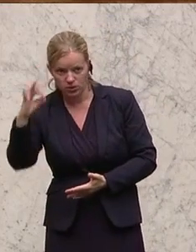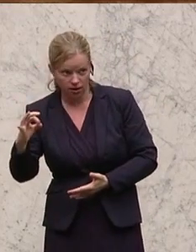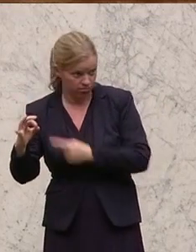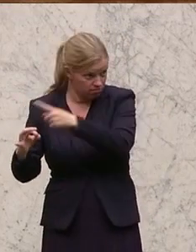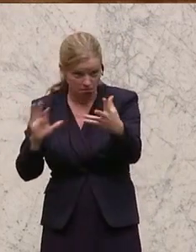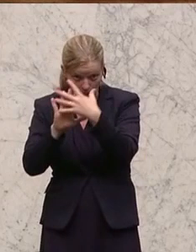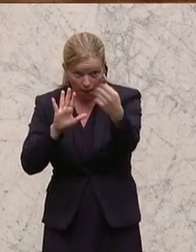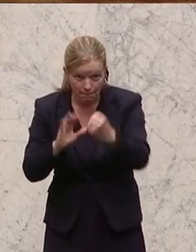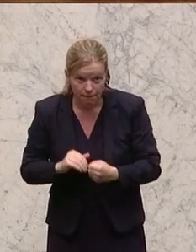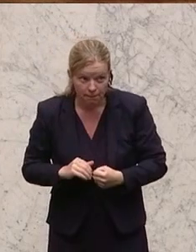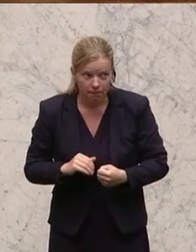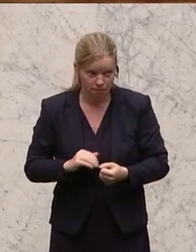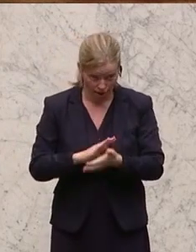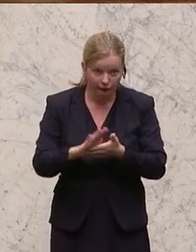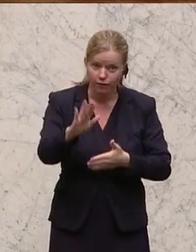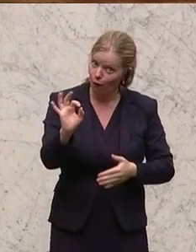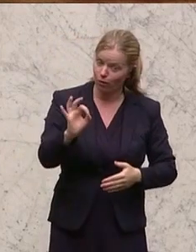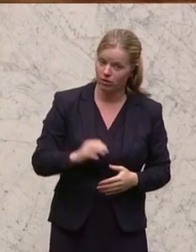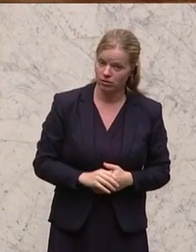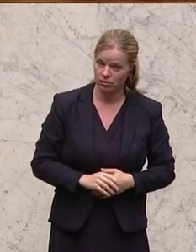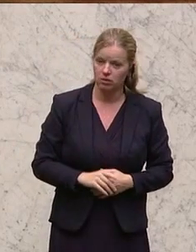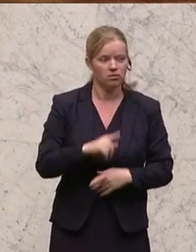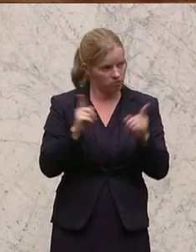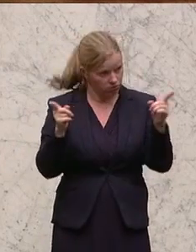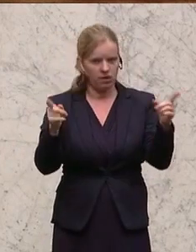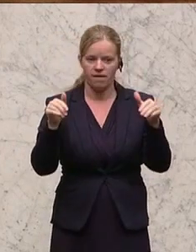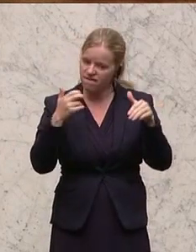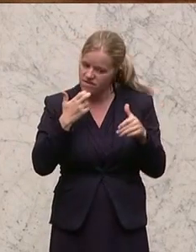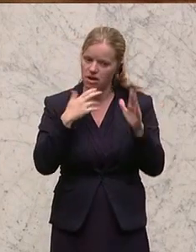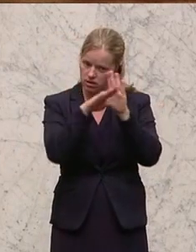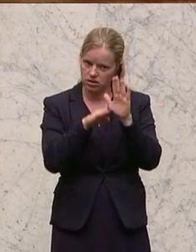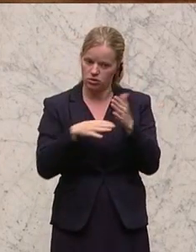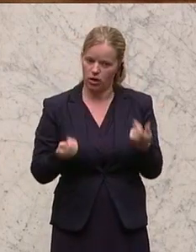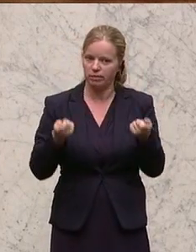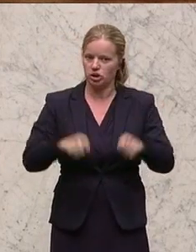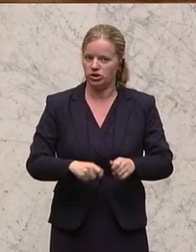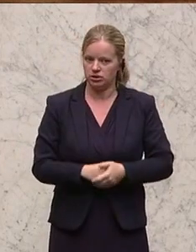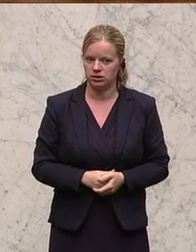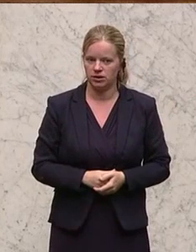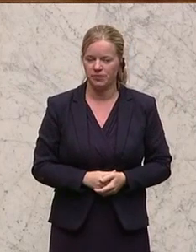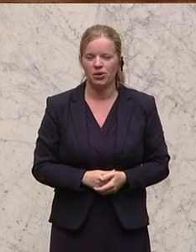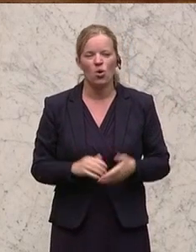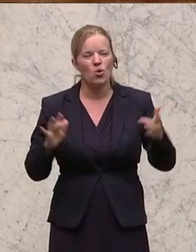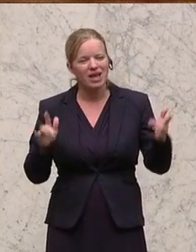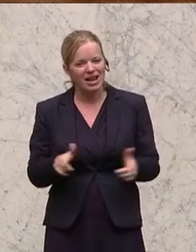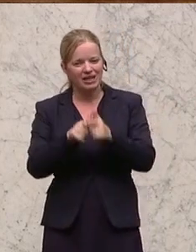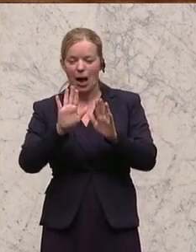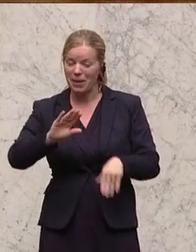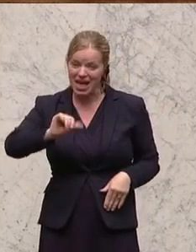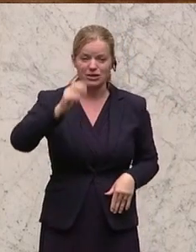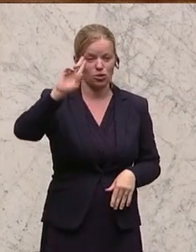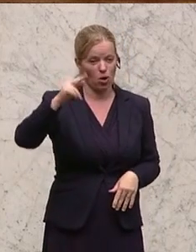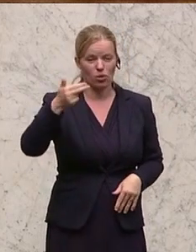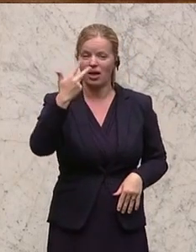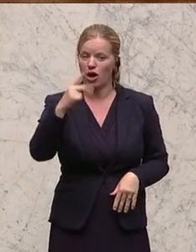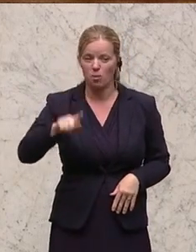Das ist unser Gesetz, das wir heute beschließen, oder das Sie heute beschließen wollen. Und die Gegenleistung, wie gesagt, vom ersten Euro an mit 3